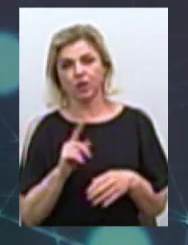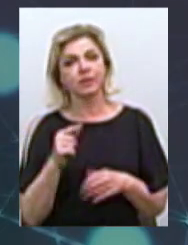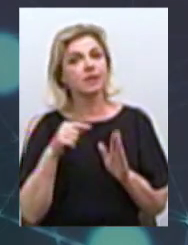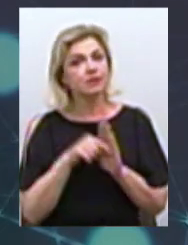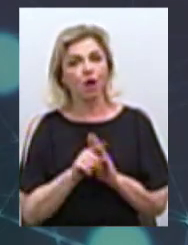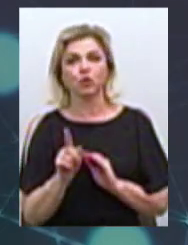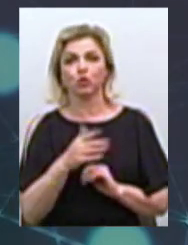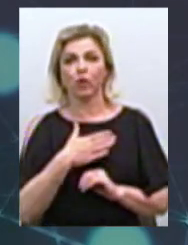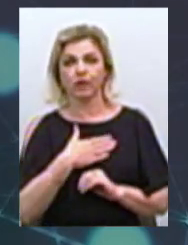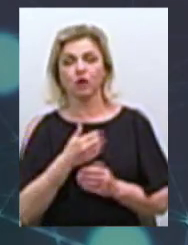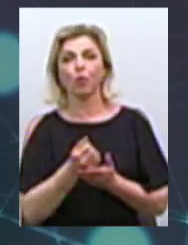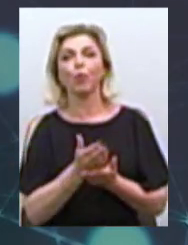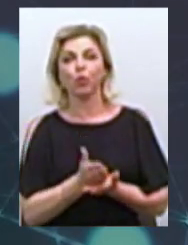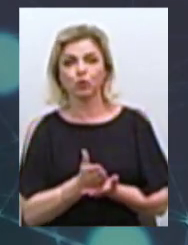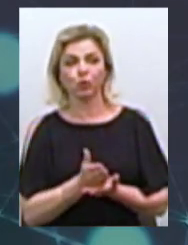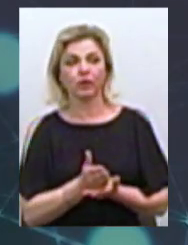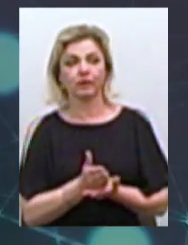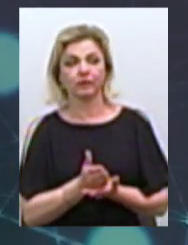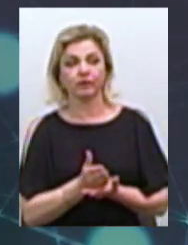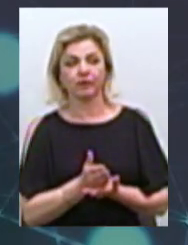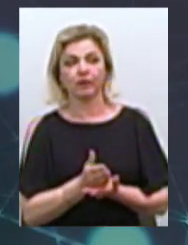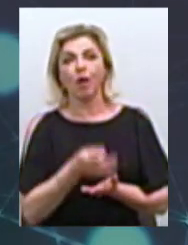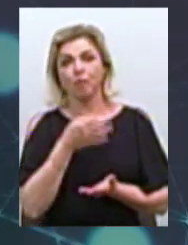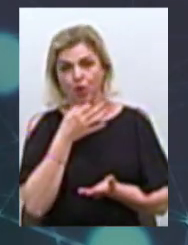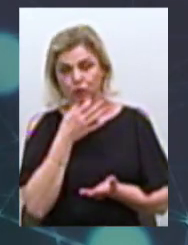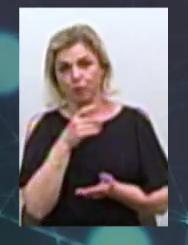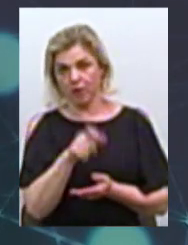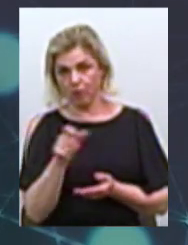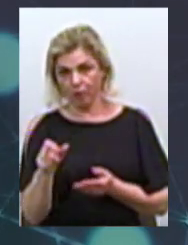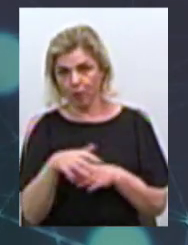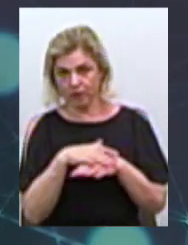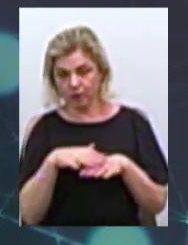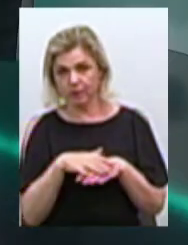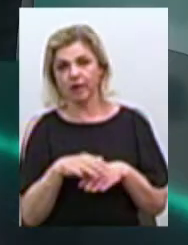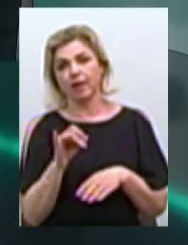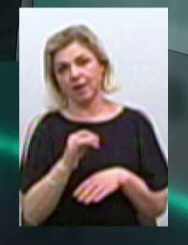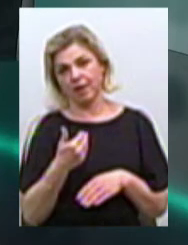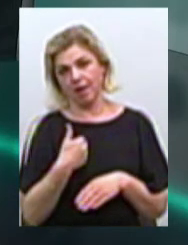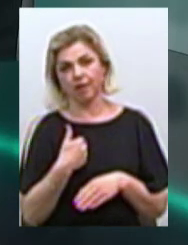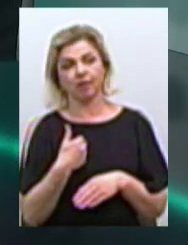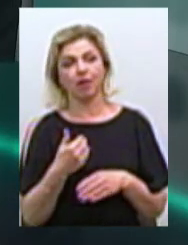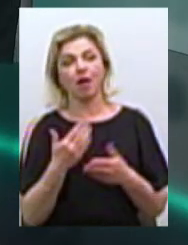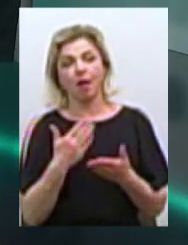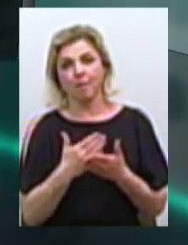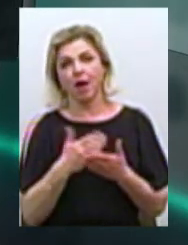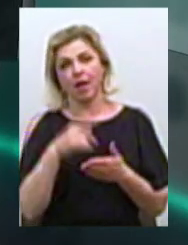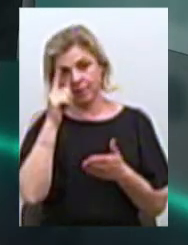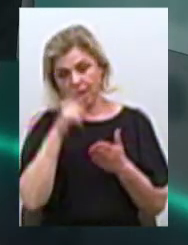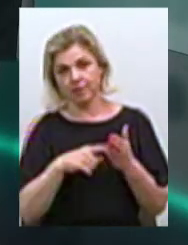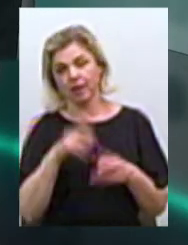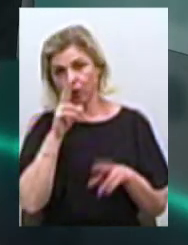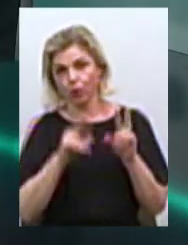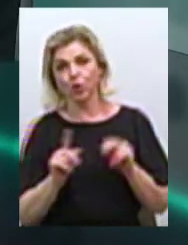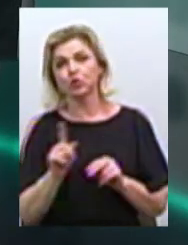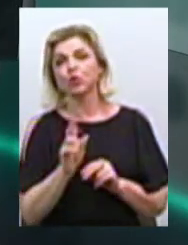що наші послуги до вподоби, населенню, і я маю надію, що ті, хто